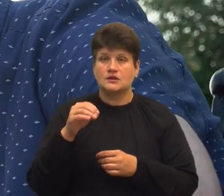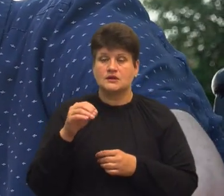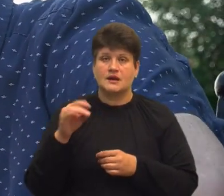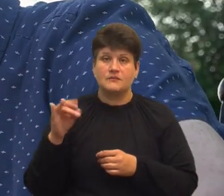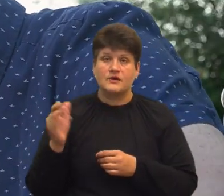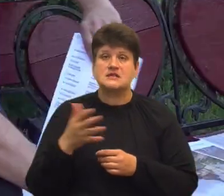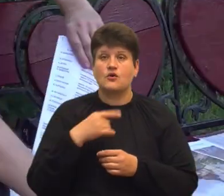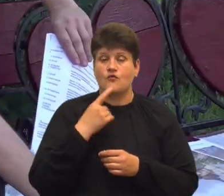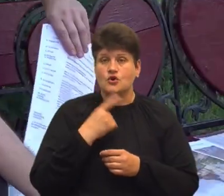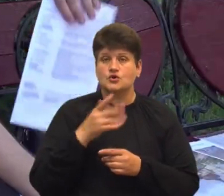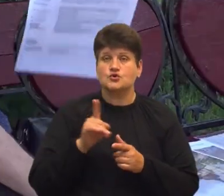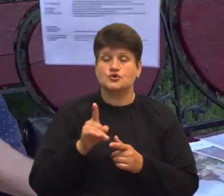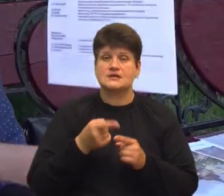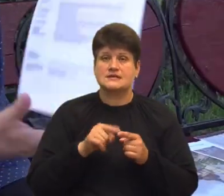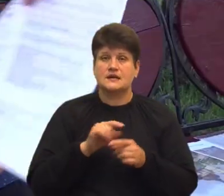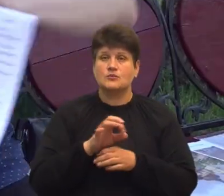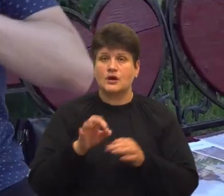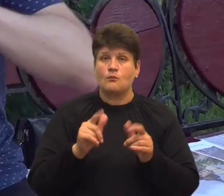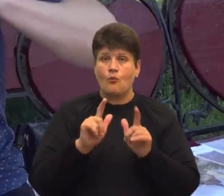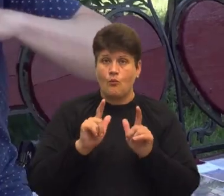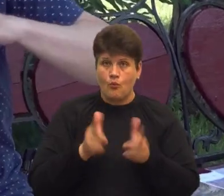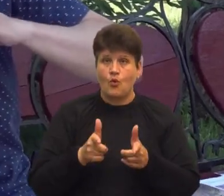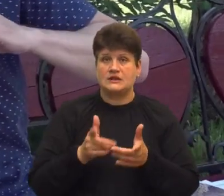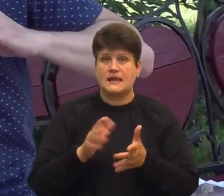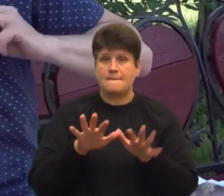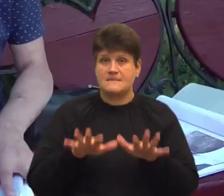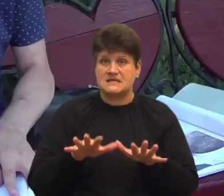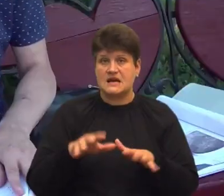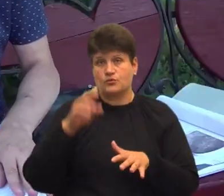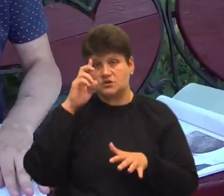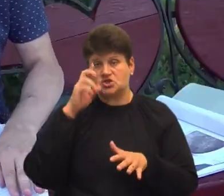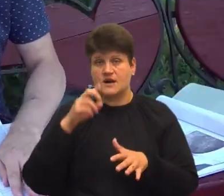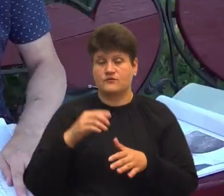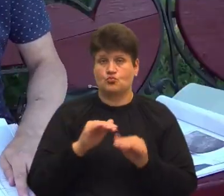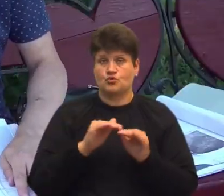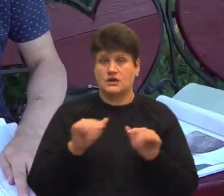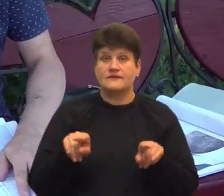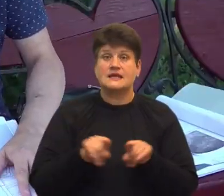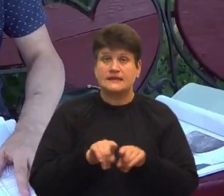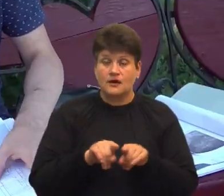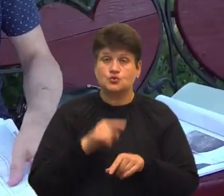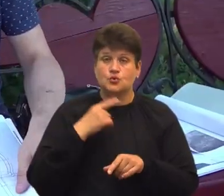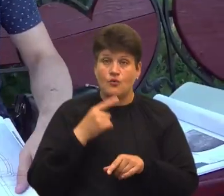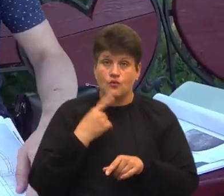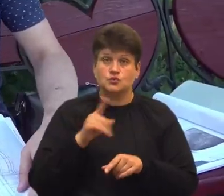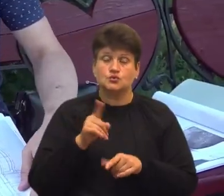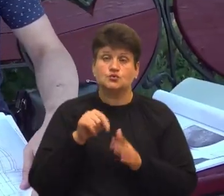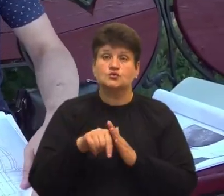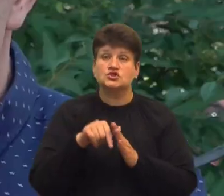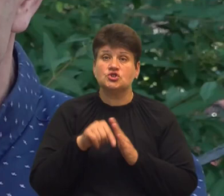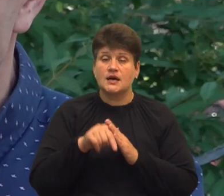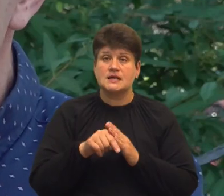реставрації Домініканського монастиря погодили на місцевому та державному рівнях Також Юрій Вербевецький пояснив, що означають слова